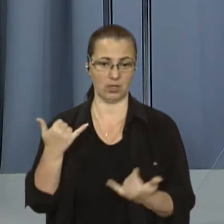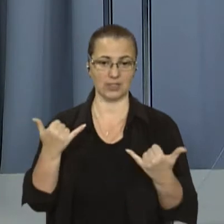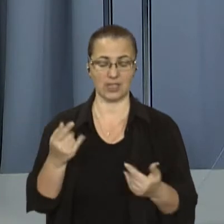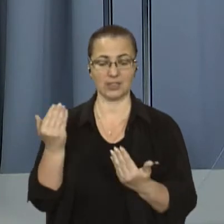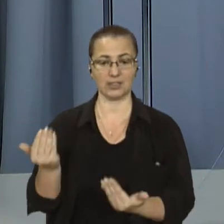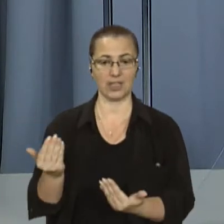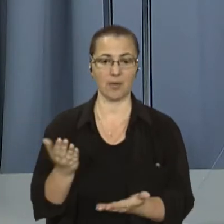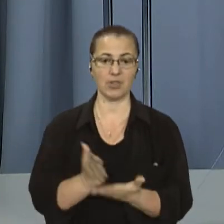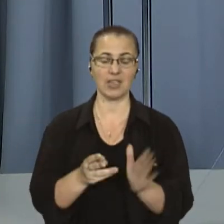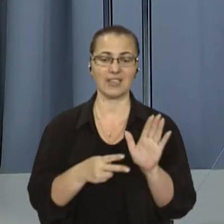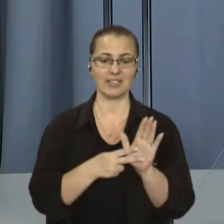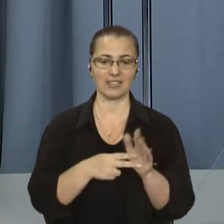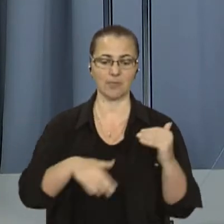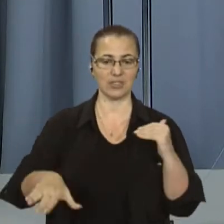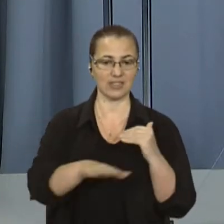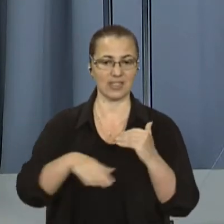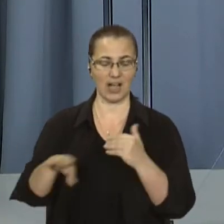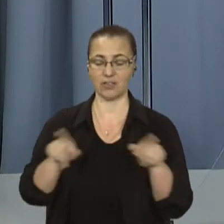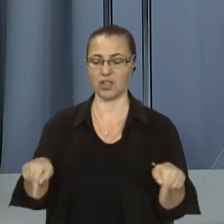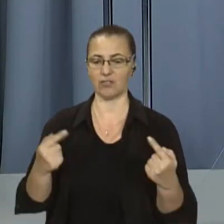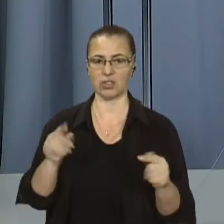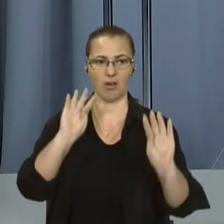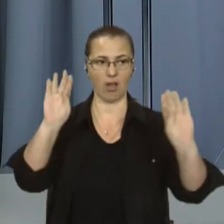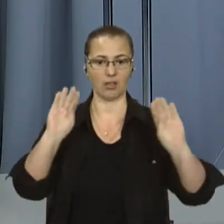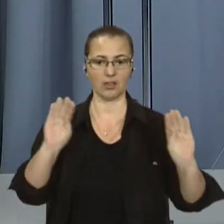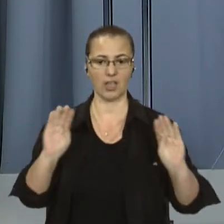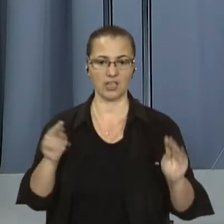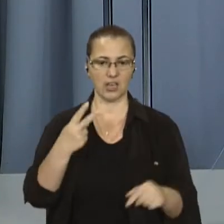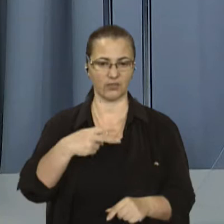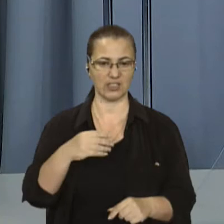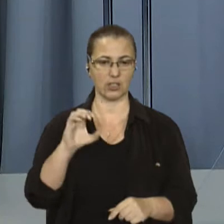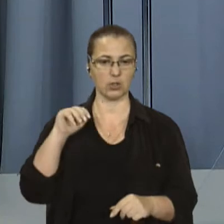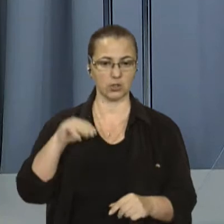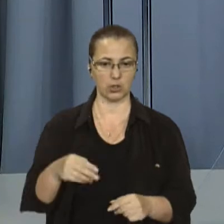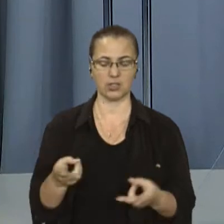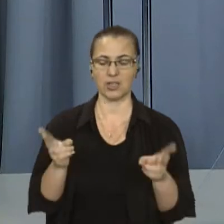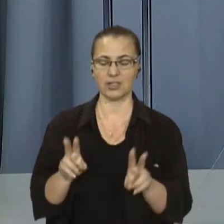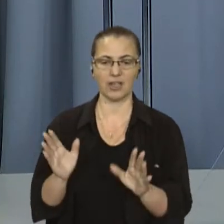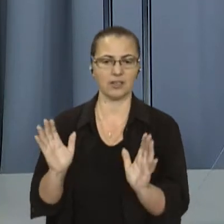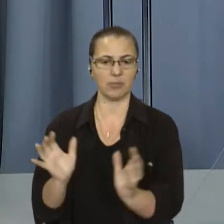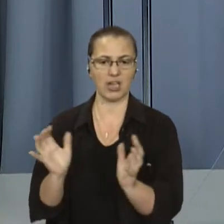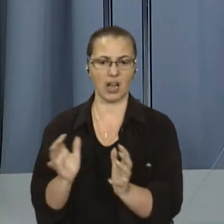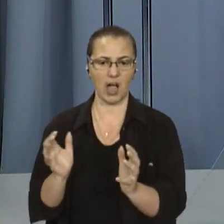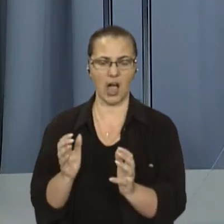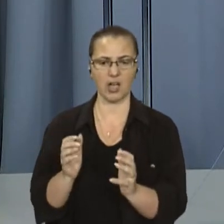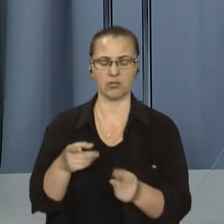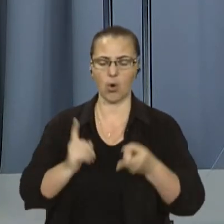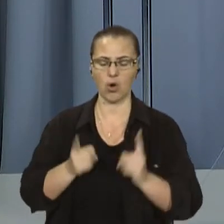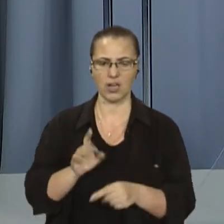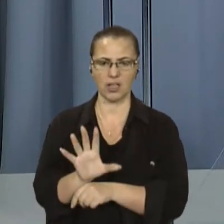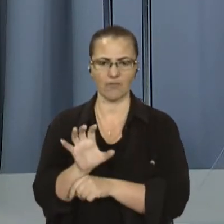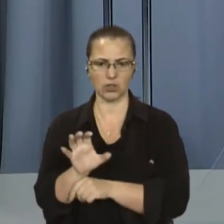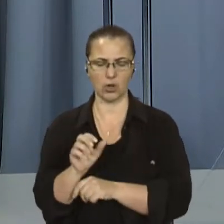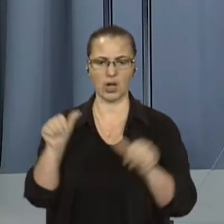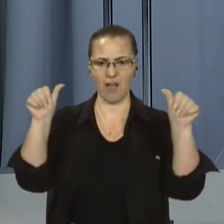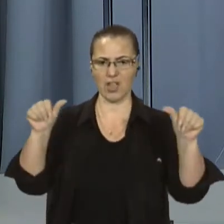експозиційних залів, де відтворили інтер'єри початку 20-го століття. Там зберігаються оригінальні фотографії, афіші, портрети та